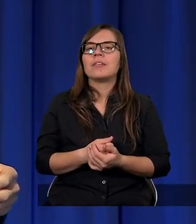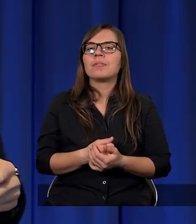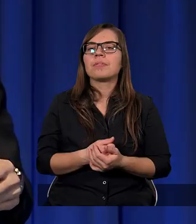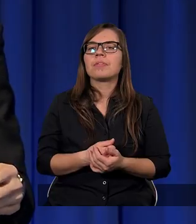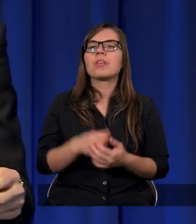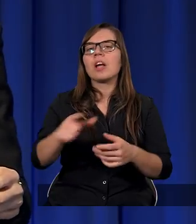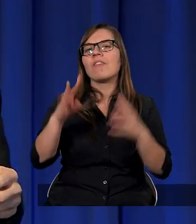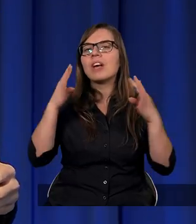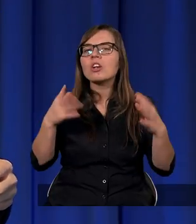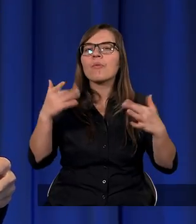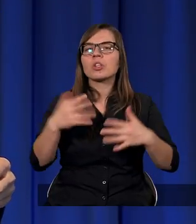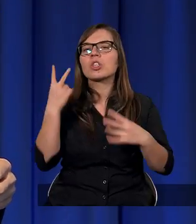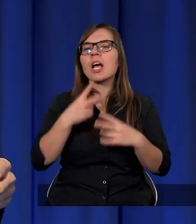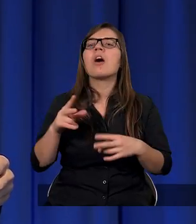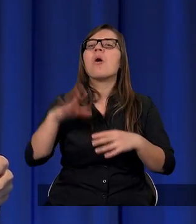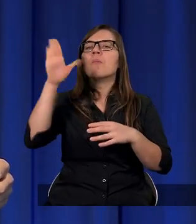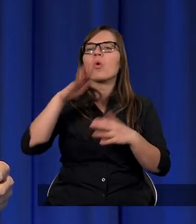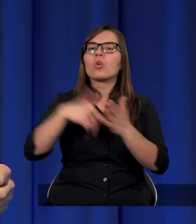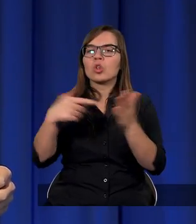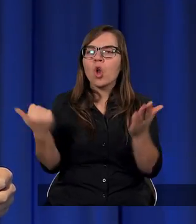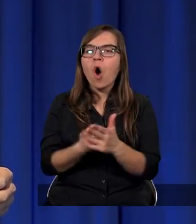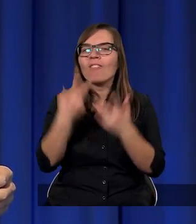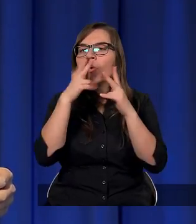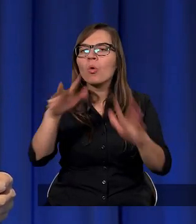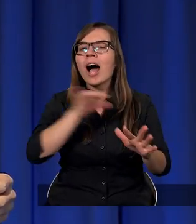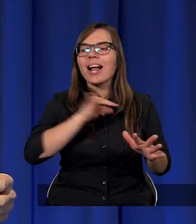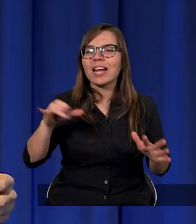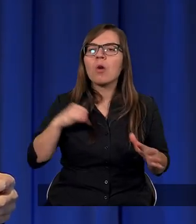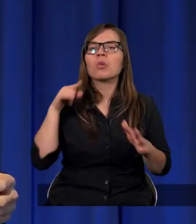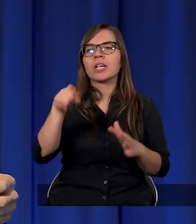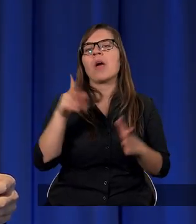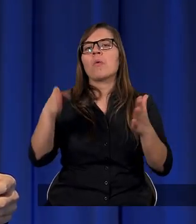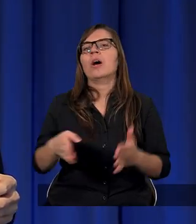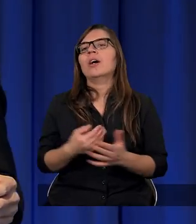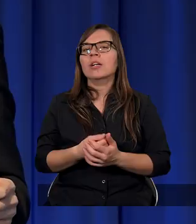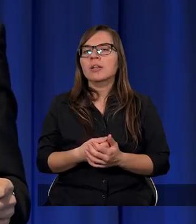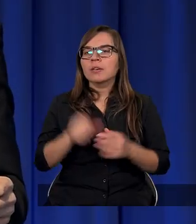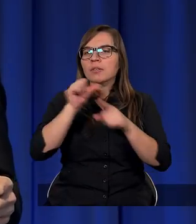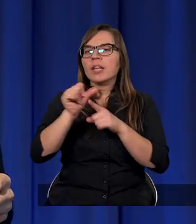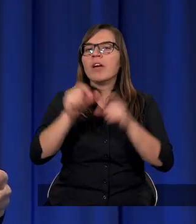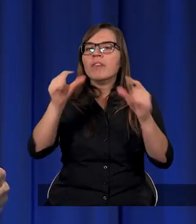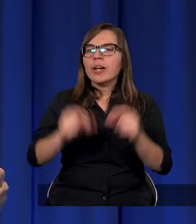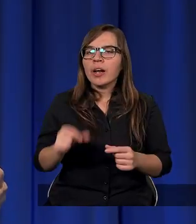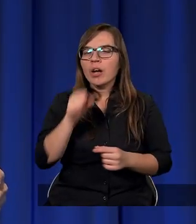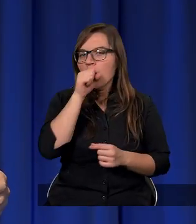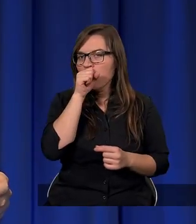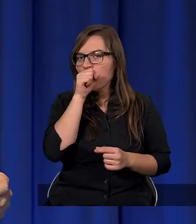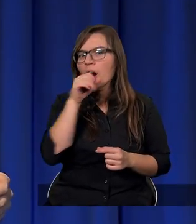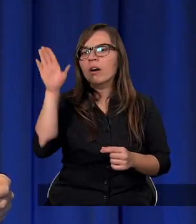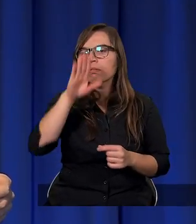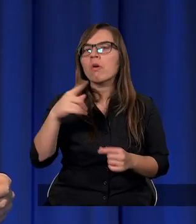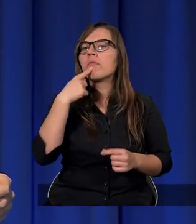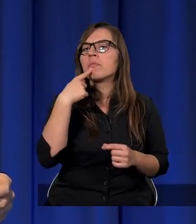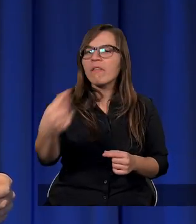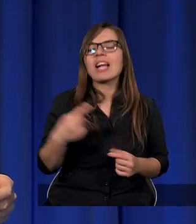w dziewiątym czytamy i Bóg znowu ukazał się komu? Jakubowi. W 11 wersecie i Bóg mu